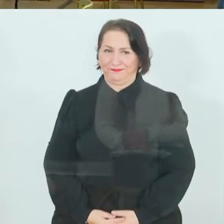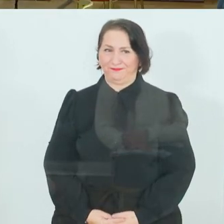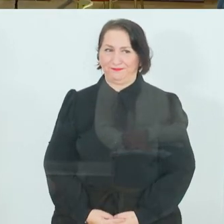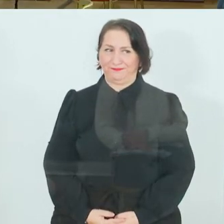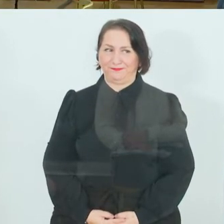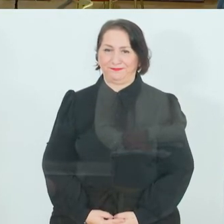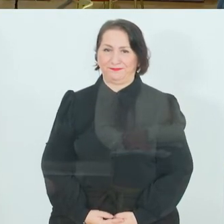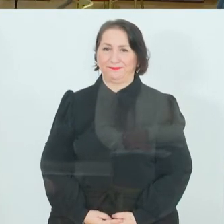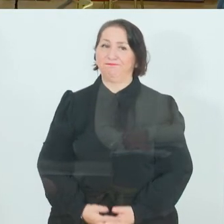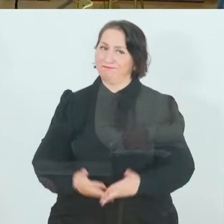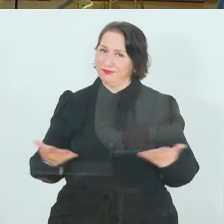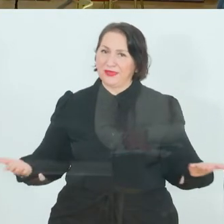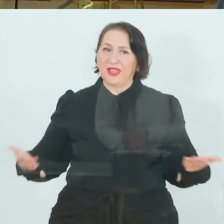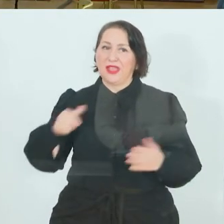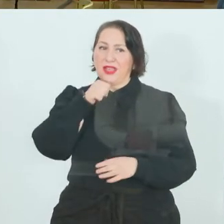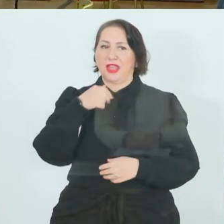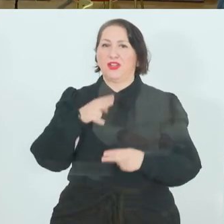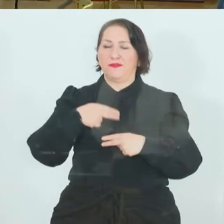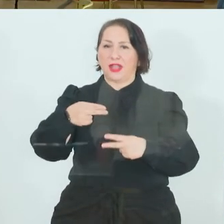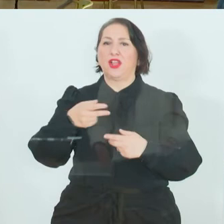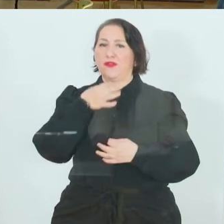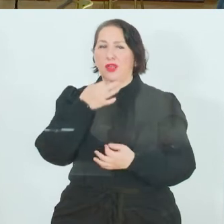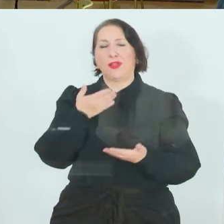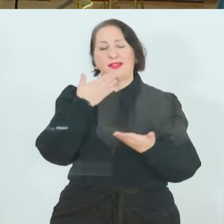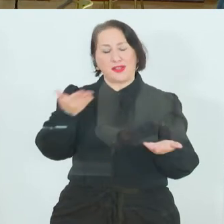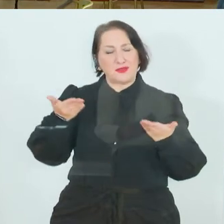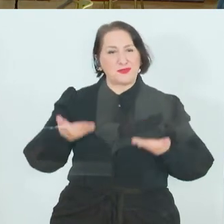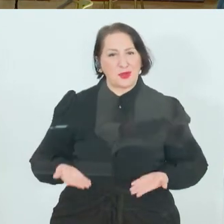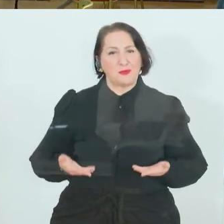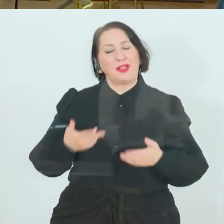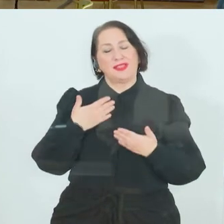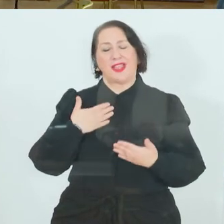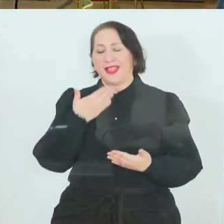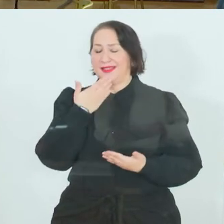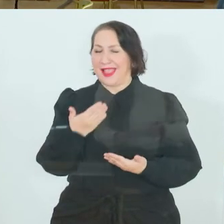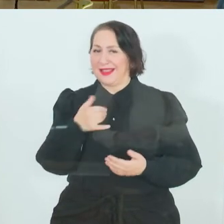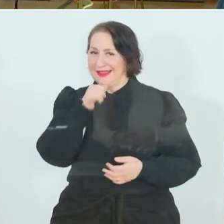Sofern es keine weiteren Fragen gibt. Danke fürs Kommen und danke fürs Interesse.